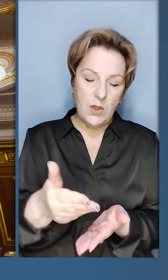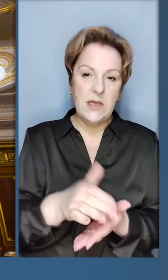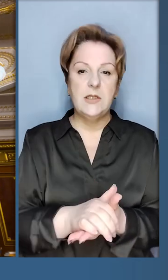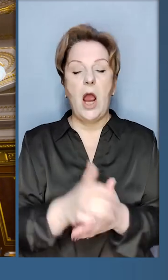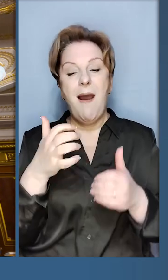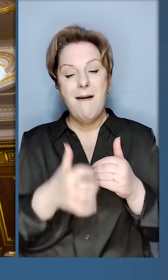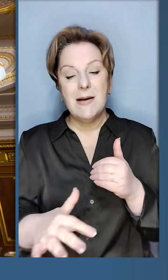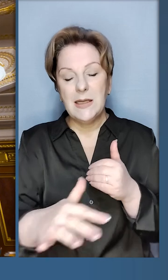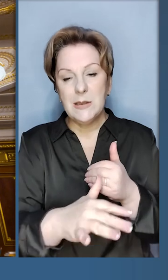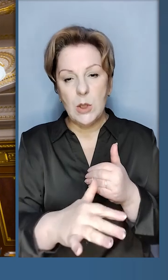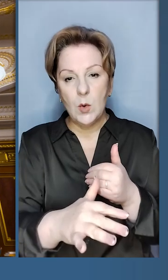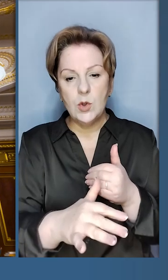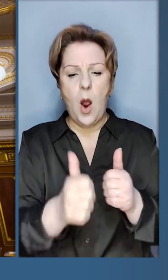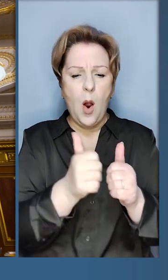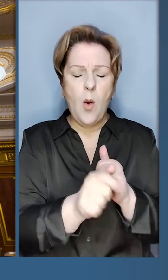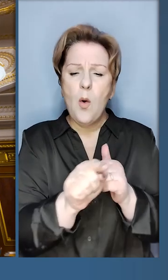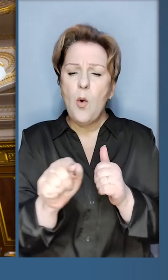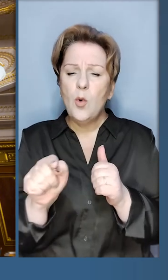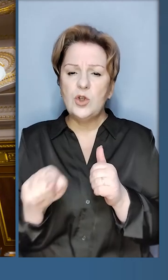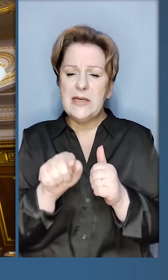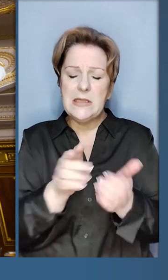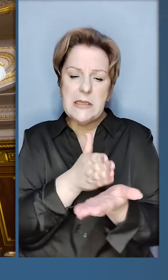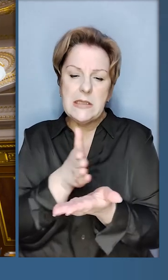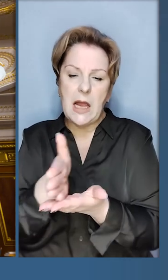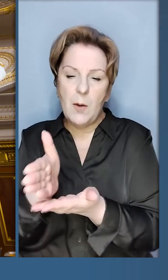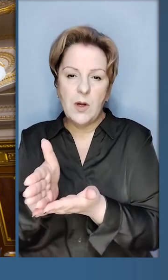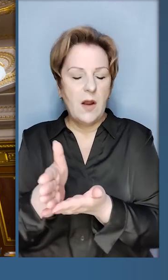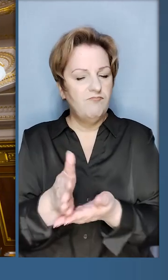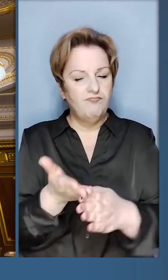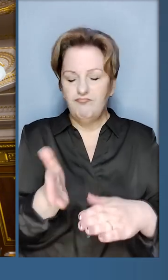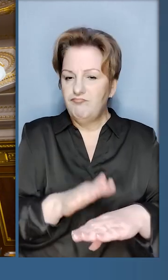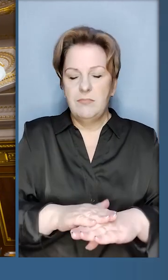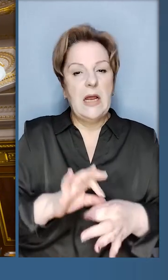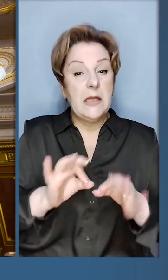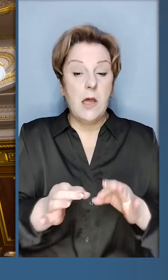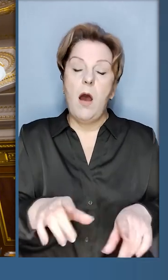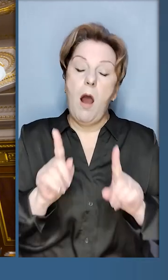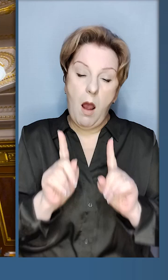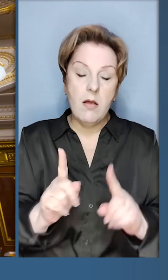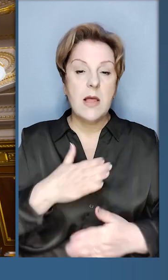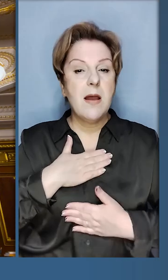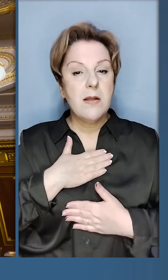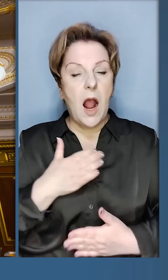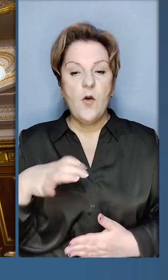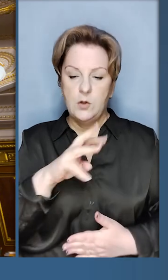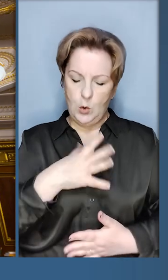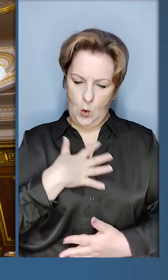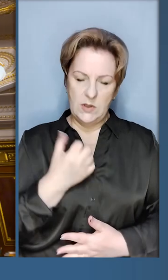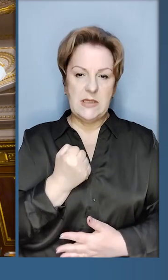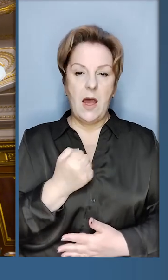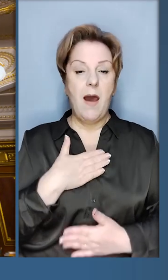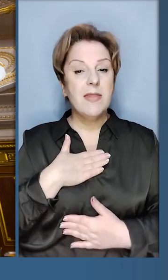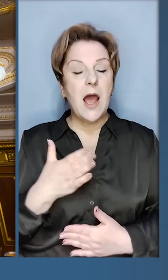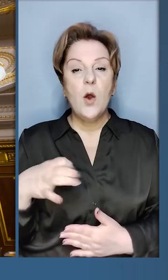Запоріжжя, Херсонщина. На кожному з цих напрямків складно, але я дякую усім, хто стійкий.